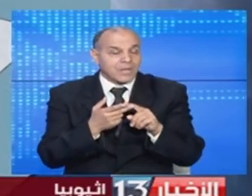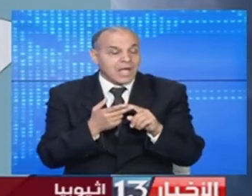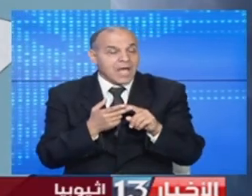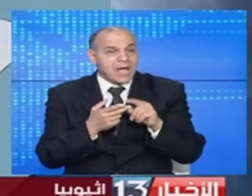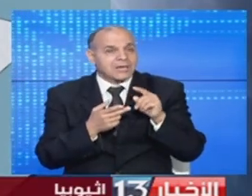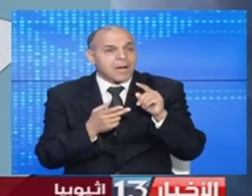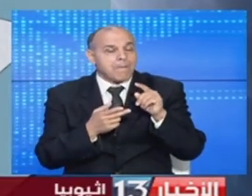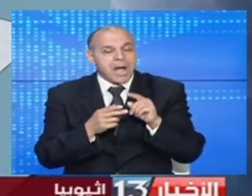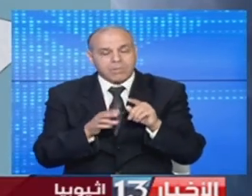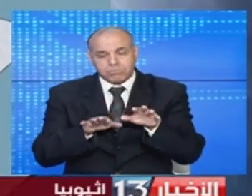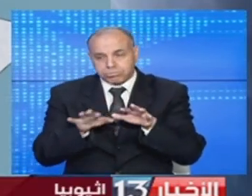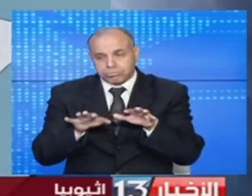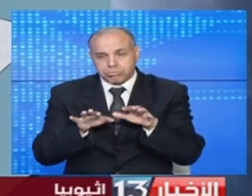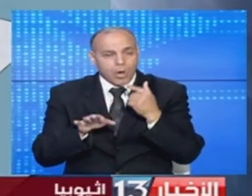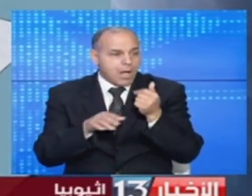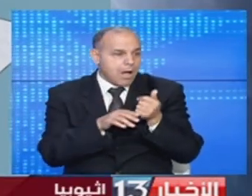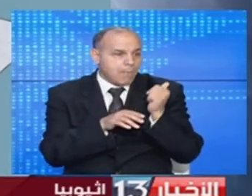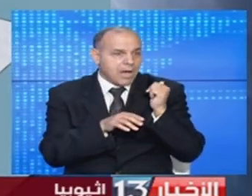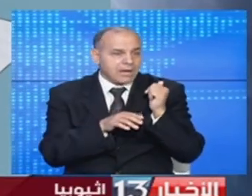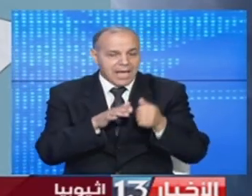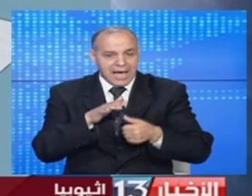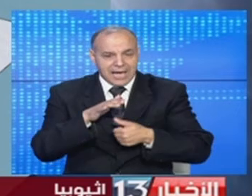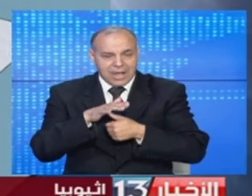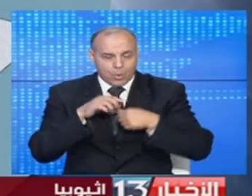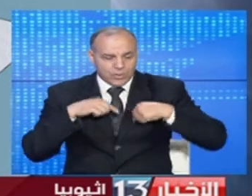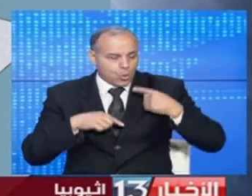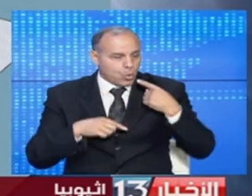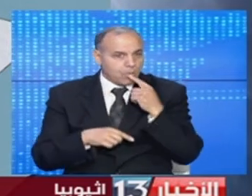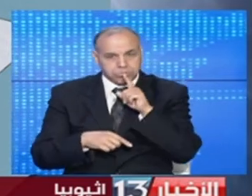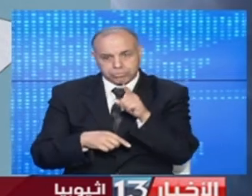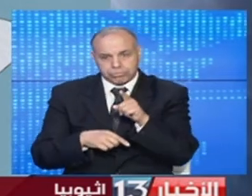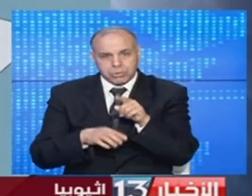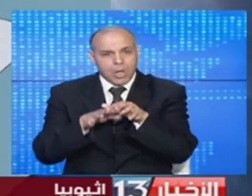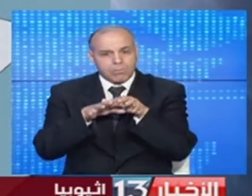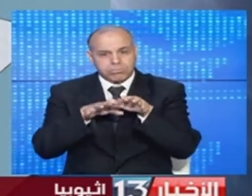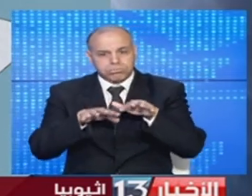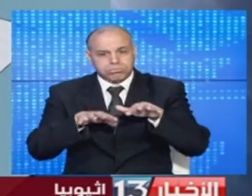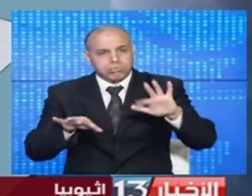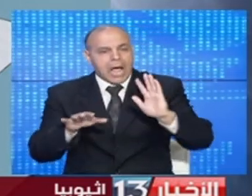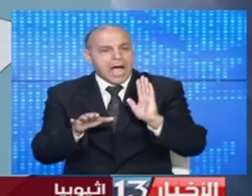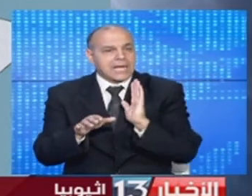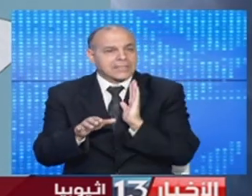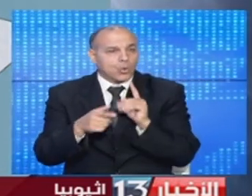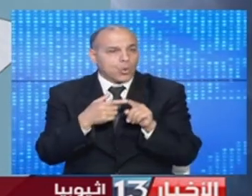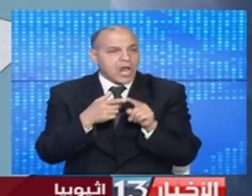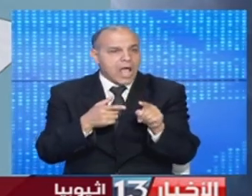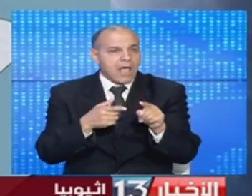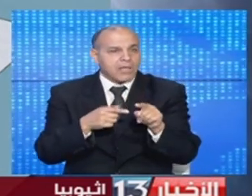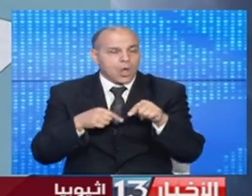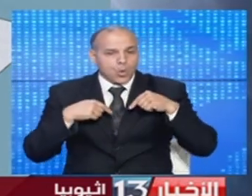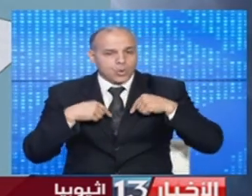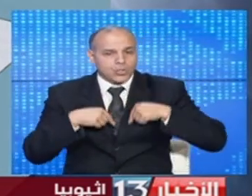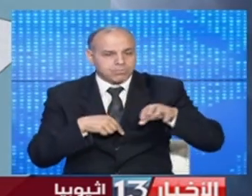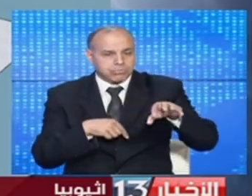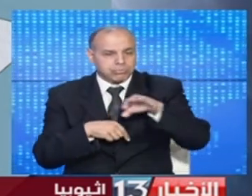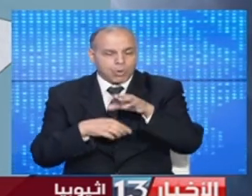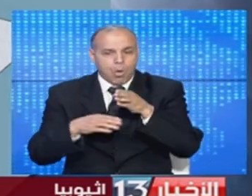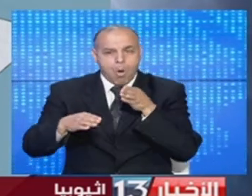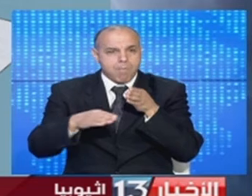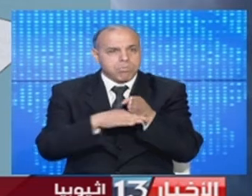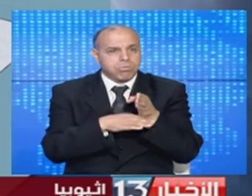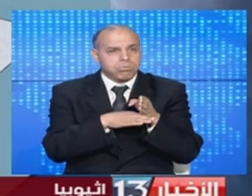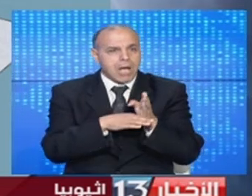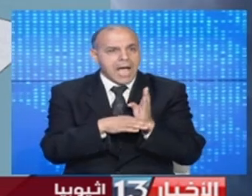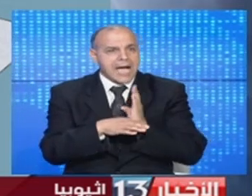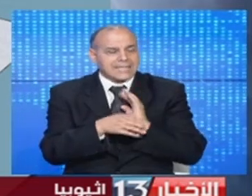وذلك بعد ساعات من صدور أمر من رئيس الوزراء بالانتشار في المنطقة عقب اتهام حكومة الأقليم بمهجمة